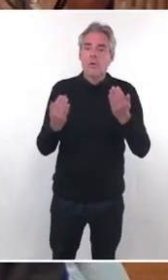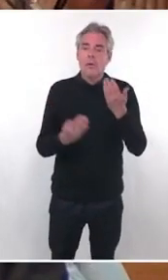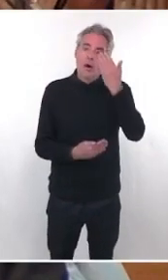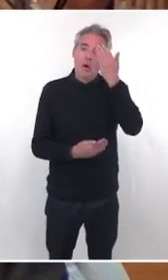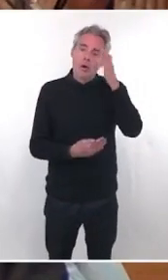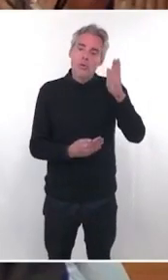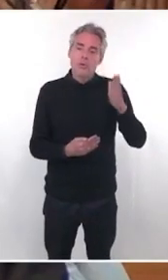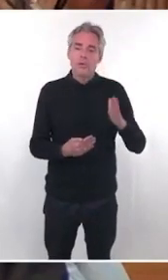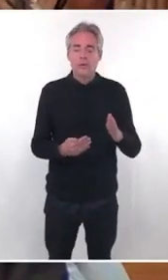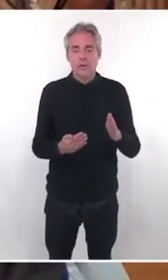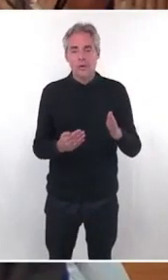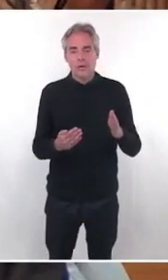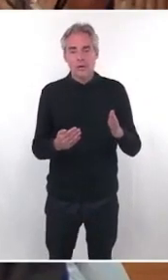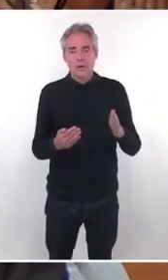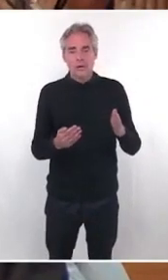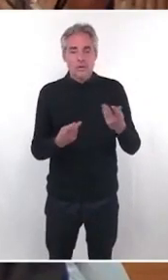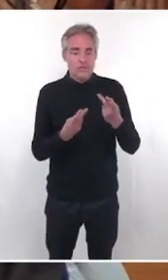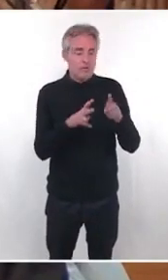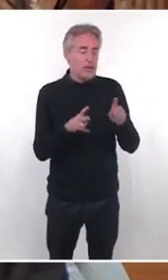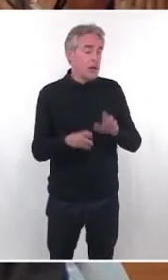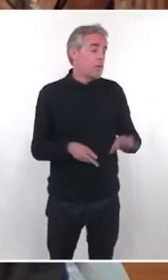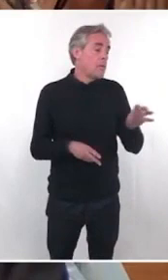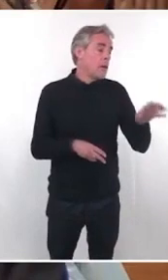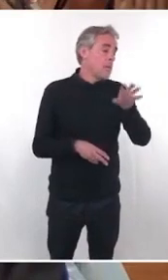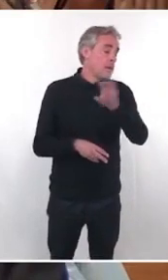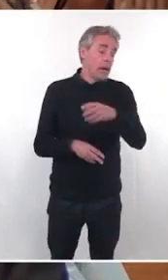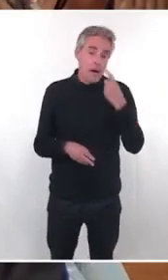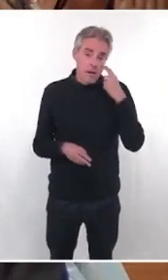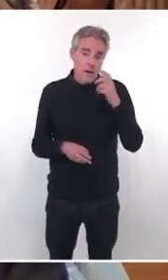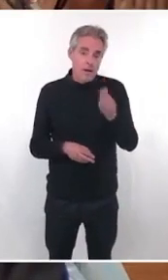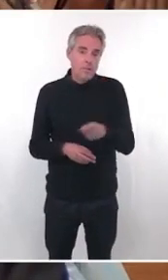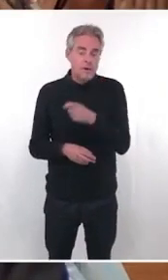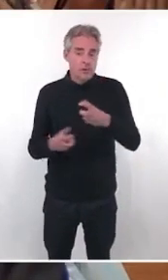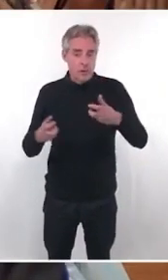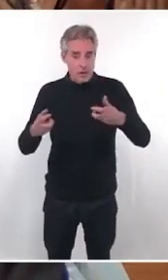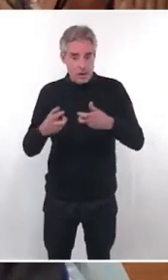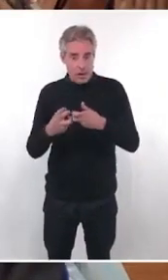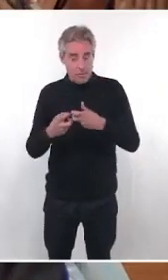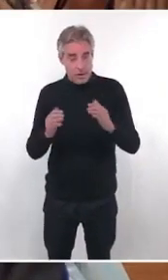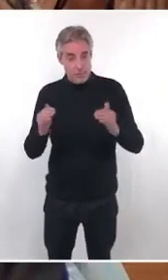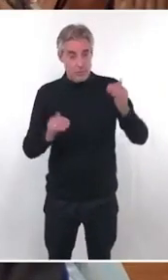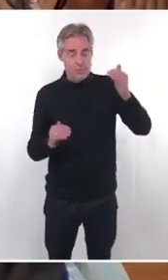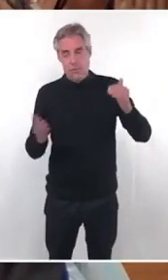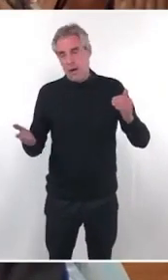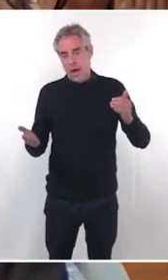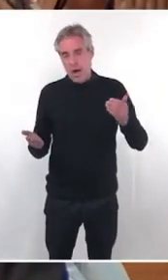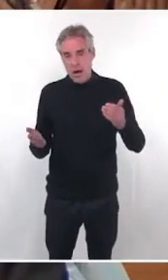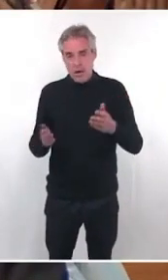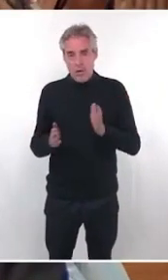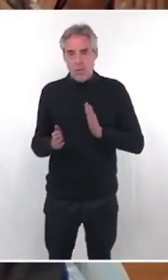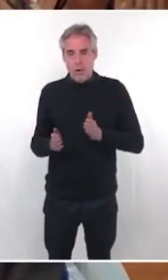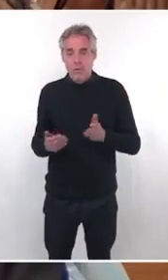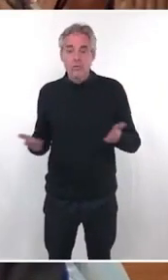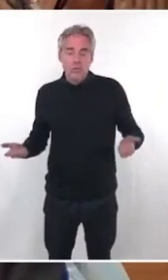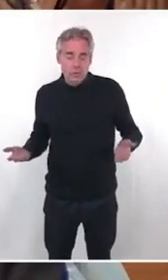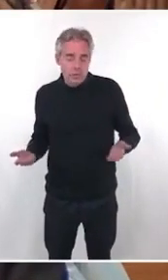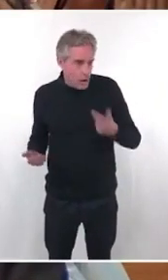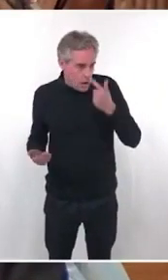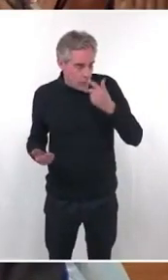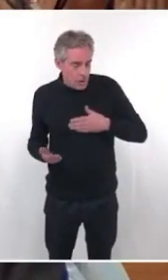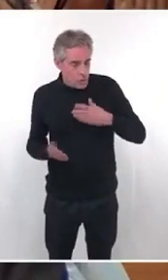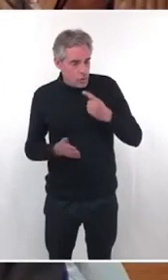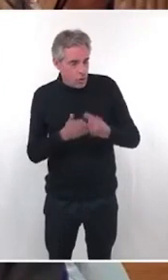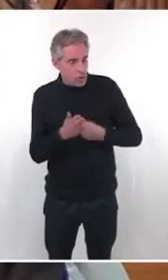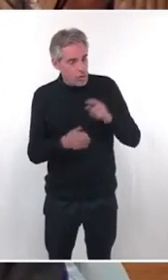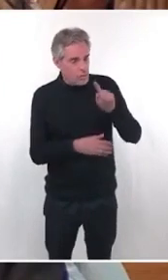situations un peu partout en France, certes les prix sont plus élevés, mais enfin là on parle de Bordeaux, et moi je vous redemande,